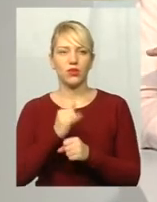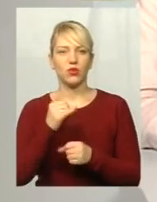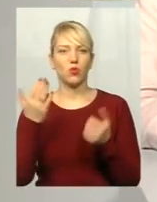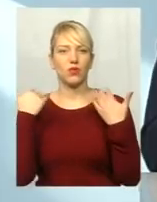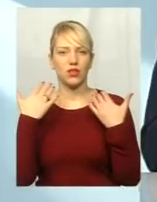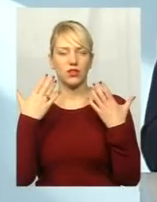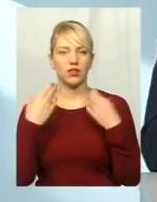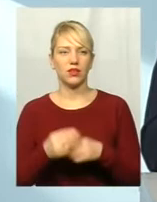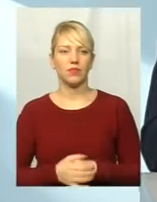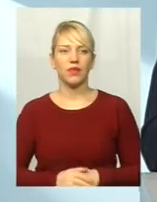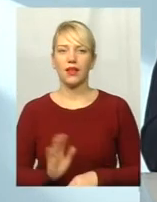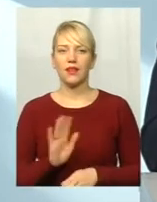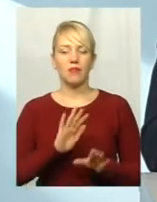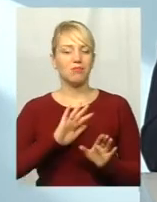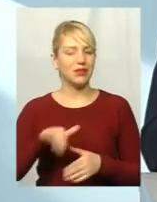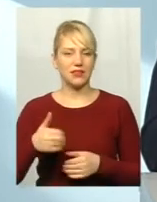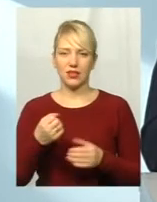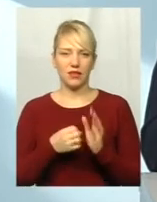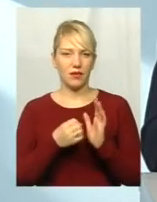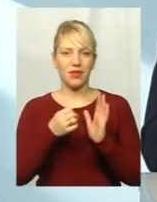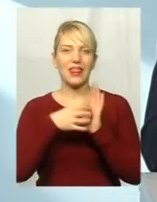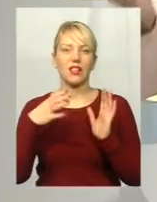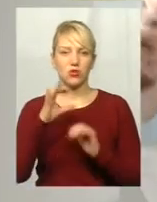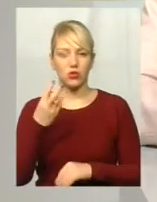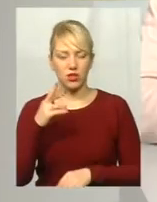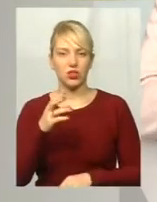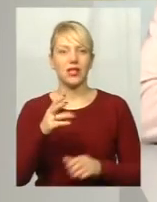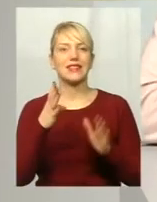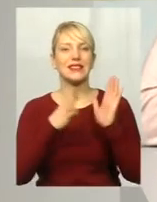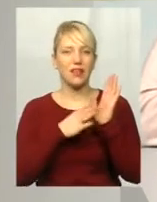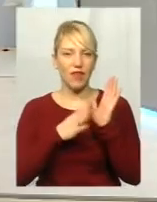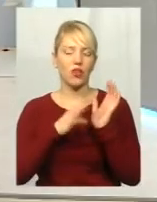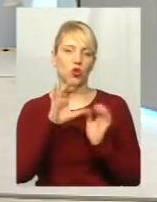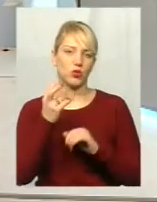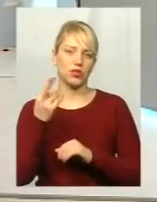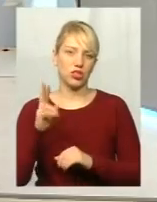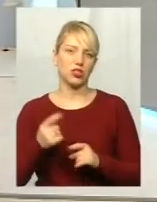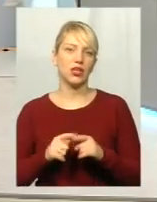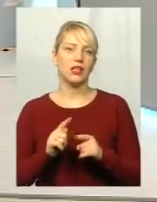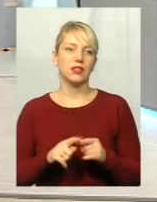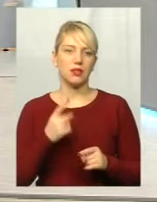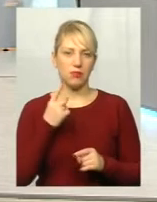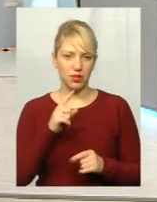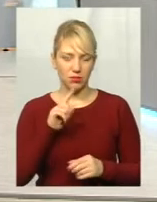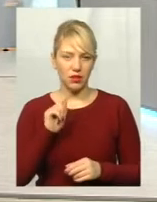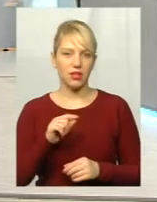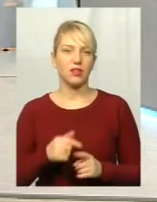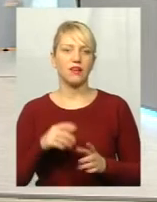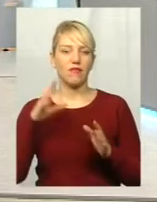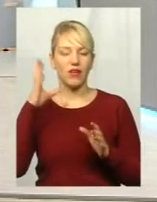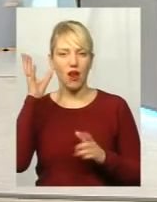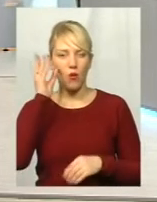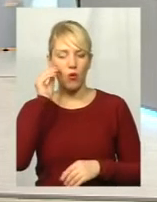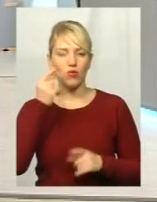дні також. Після 15 січня? З 9 січня. Це перше питання. Крім того, враховуючи ті